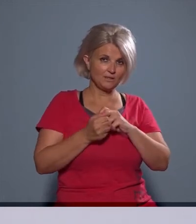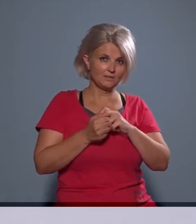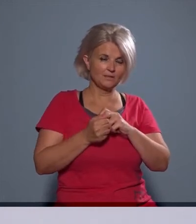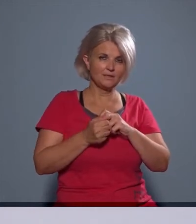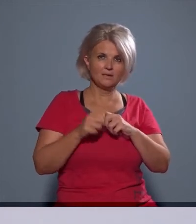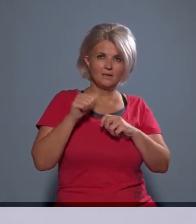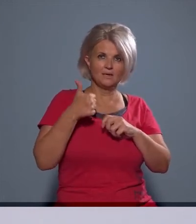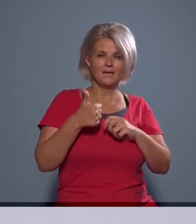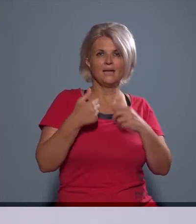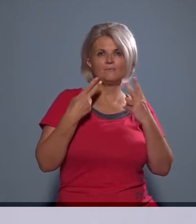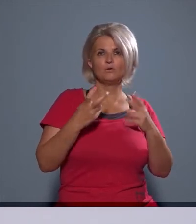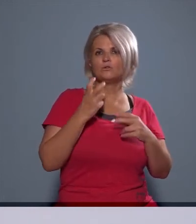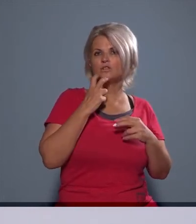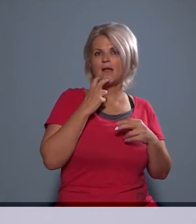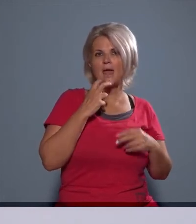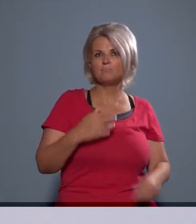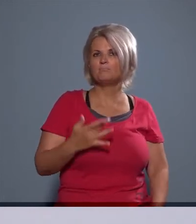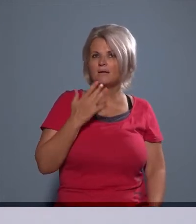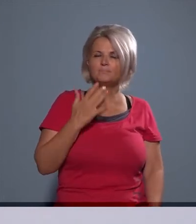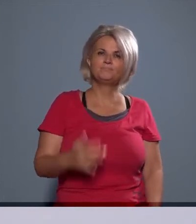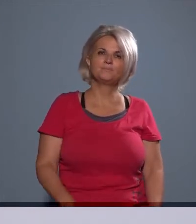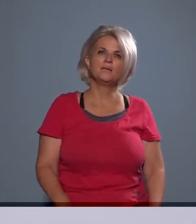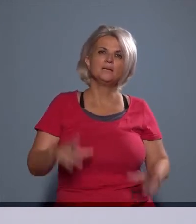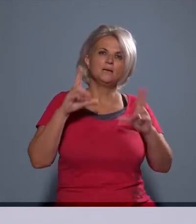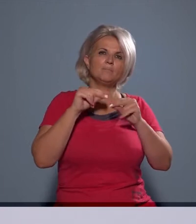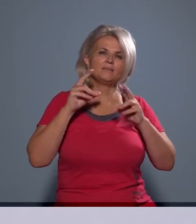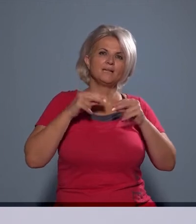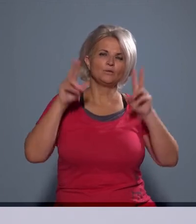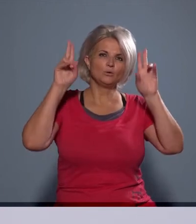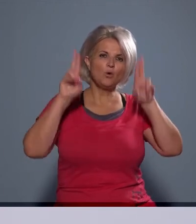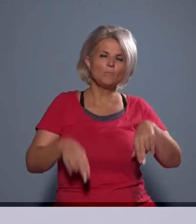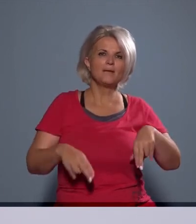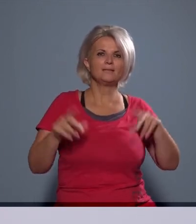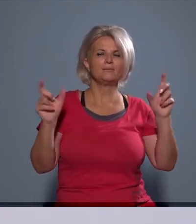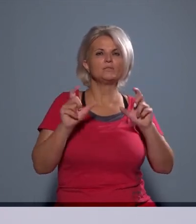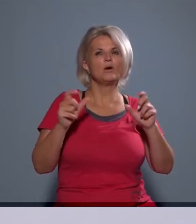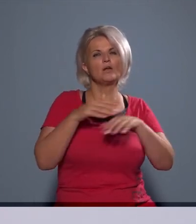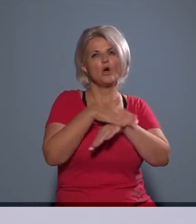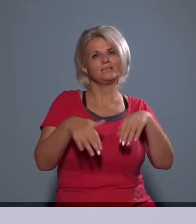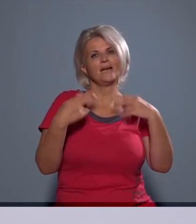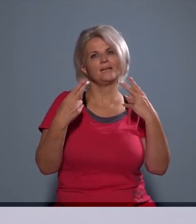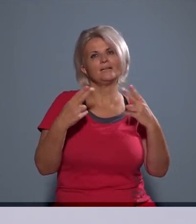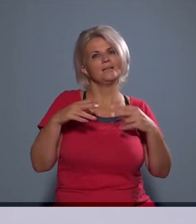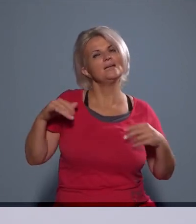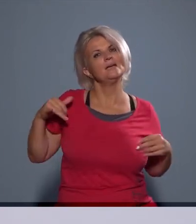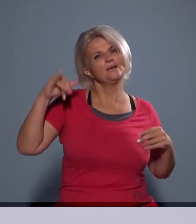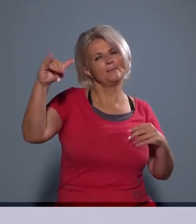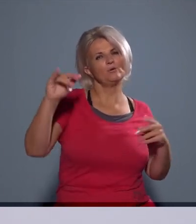fontos elemére hívjon fel ennek a figyelmet, ugye beszéltünk itt az objektív zaj határértékekről. A repülési zaj